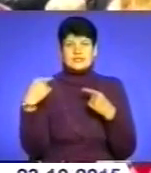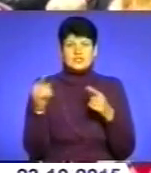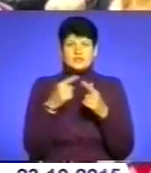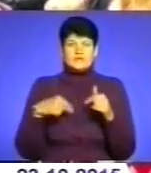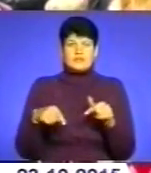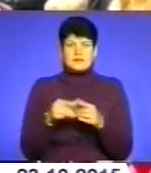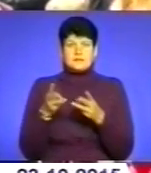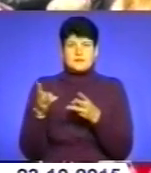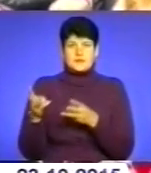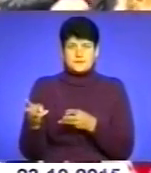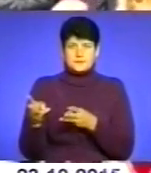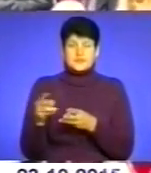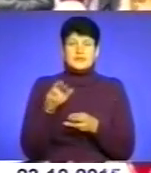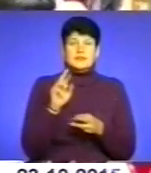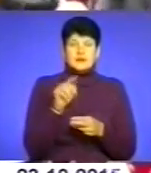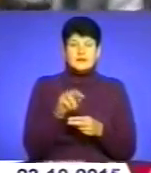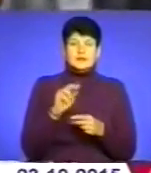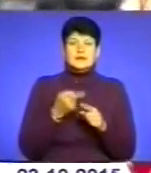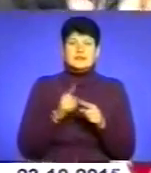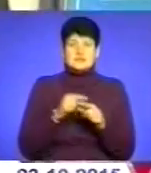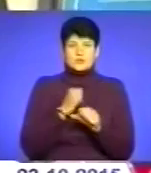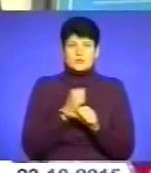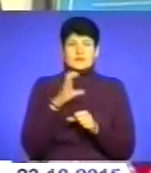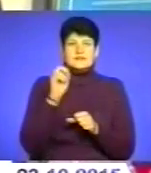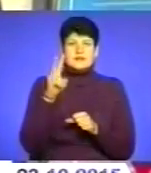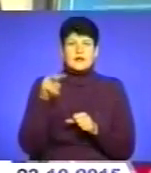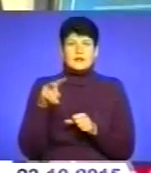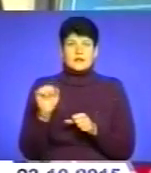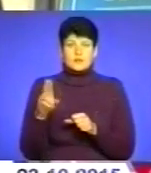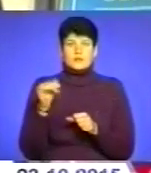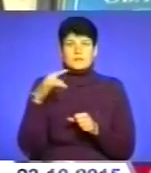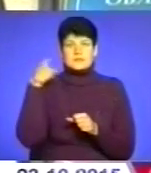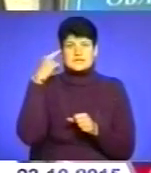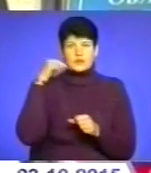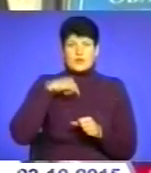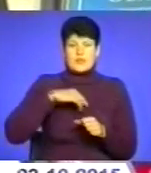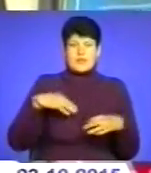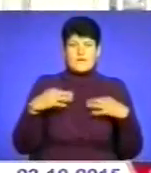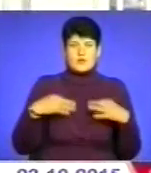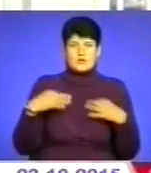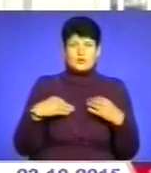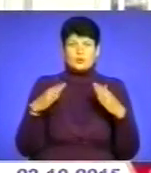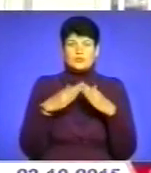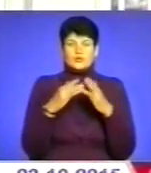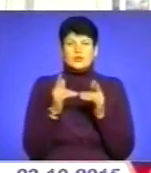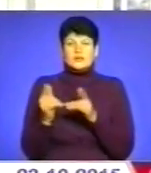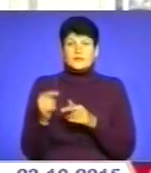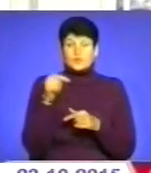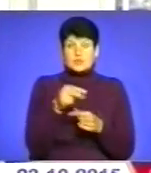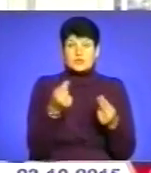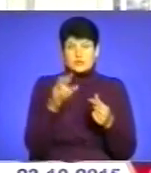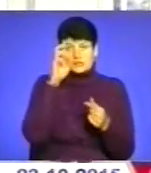види палива. Так, як це зробили у Скалоподільському психоневрологічному будинку-інтернаті. Тут за кошти